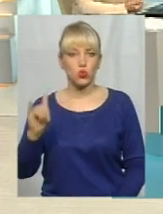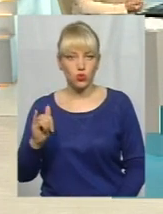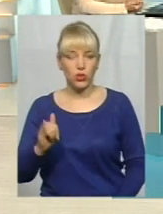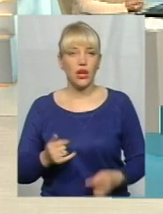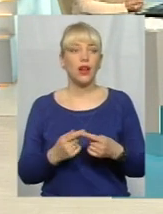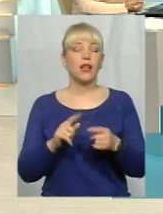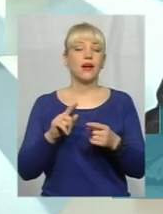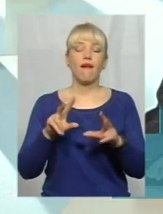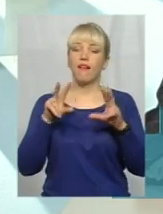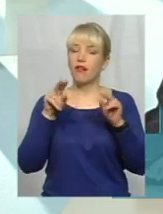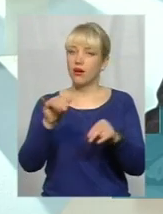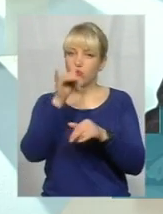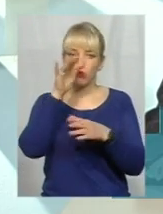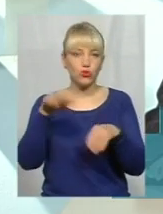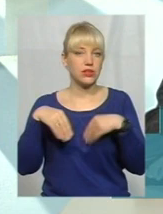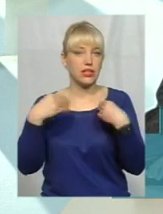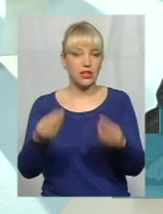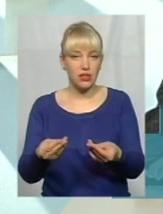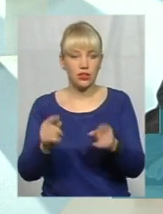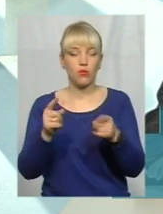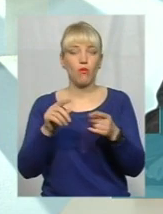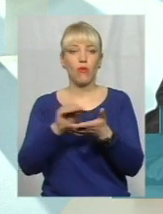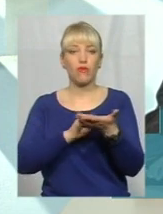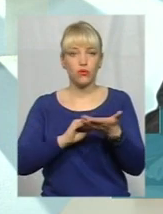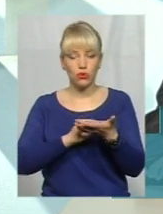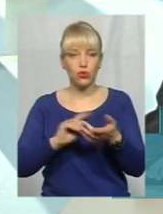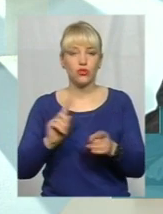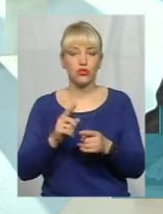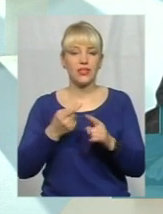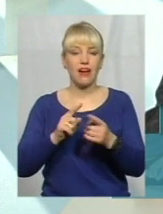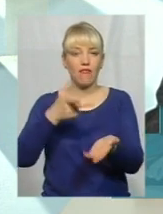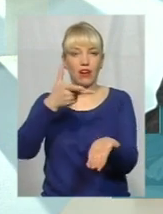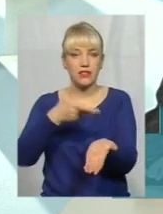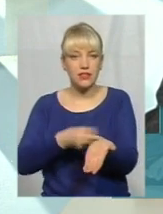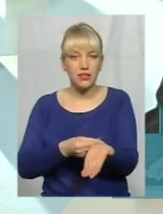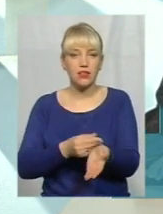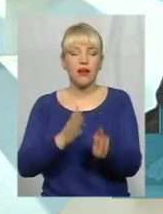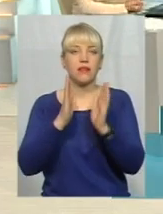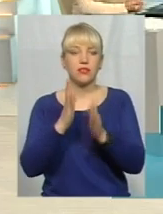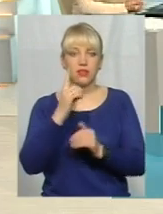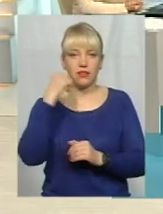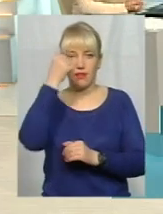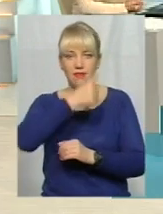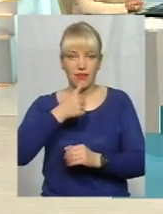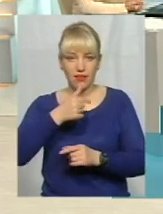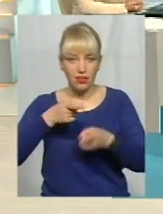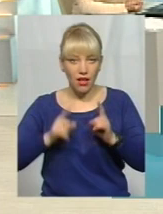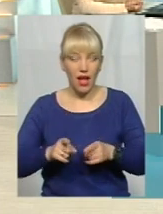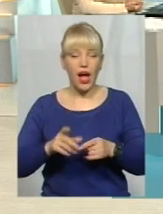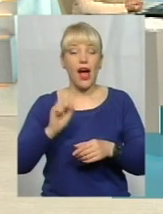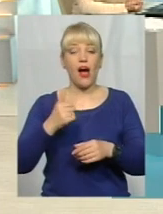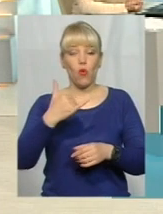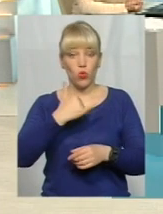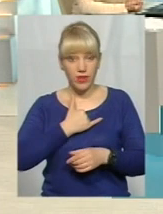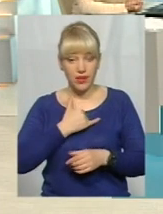раз повторюю, ця вакцина, вона діє тільки протягом одного року. А в нас за останні тільки